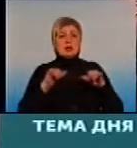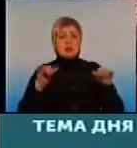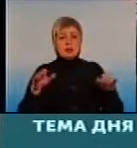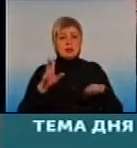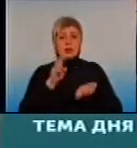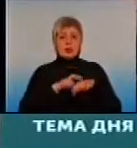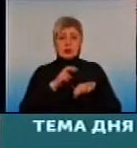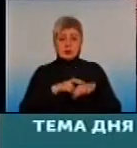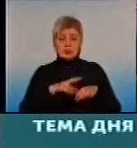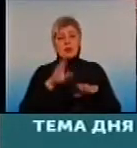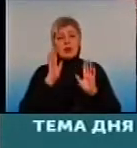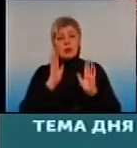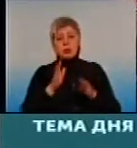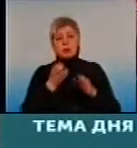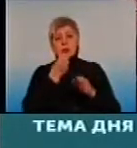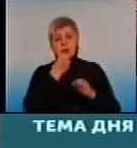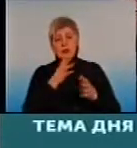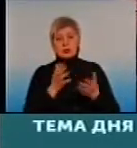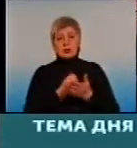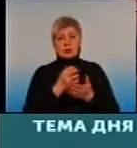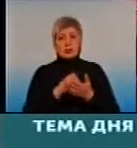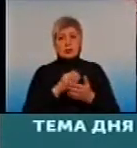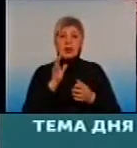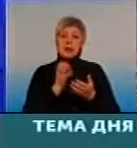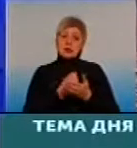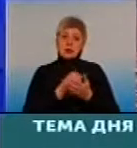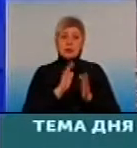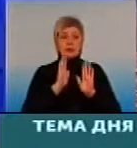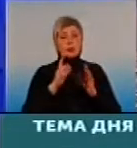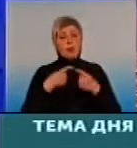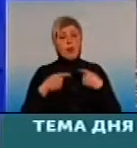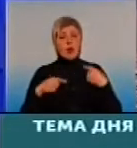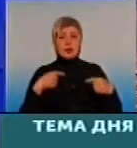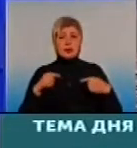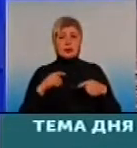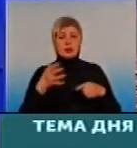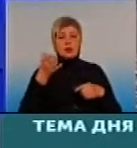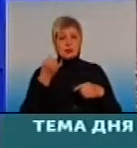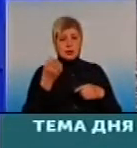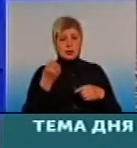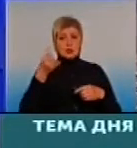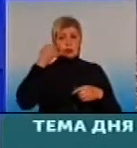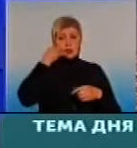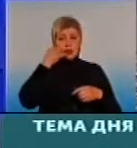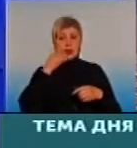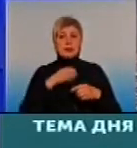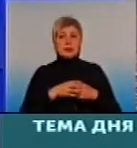будуть хорошо зарабатувати, і вони будуть зарабатувати по-разному. У нас є ще питання, вітаємо вас, слухаємо.